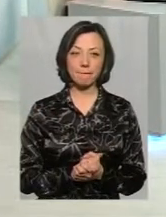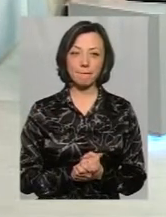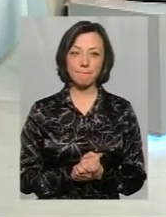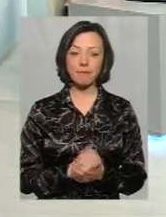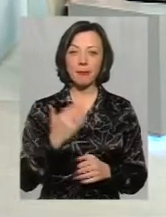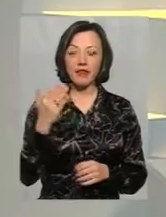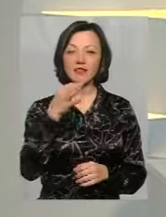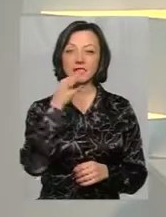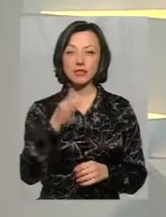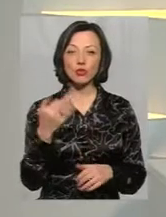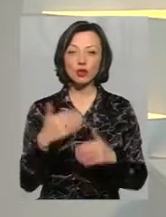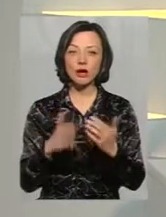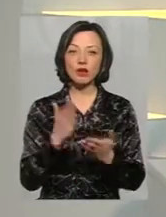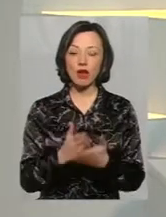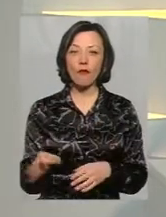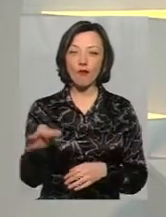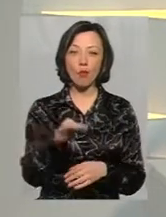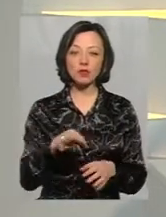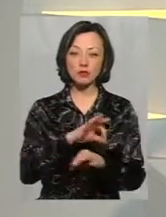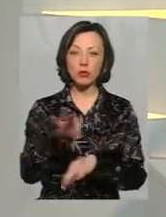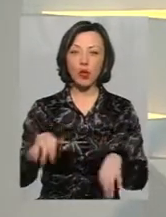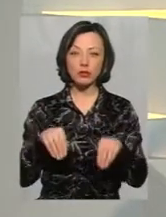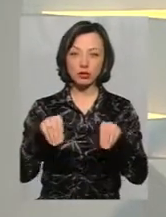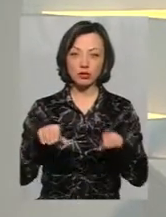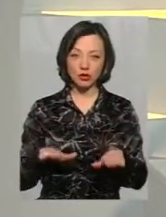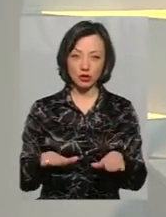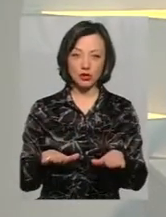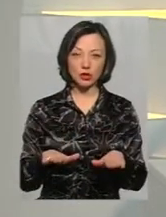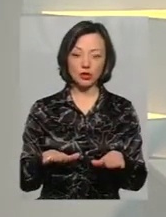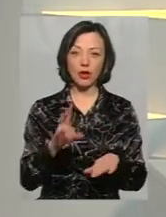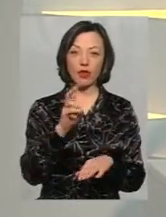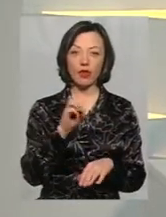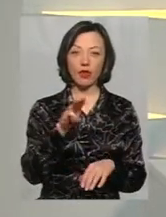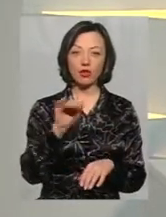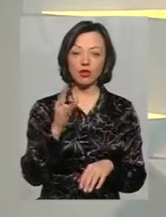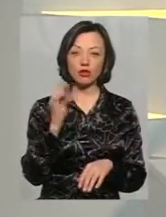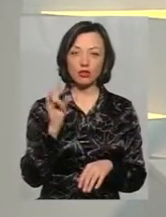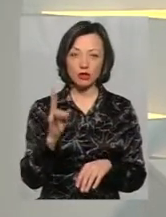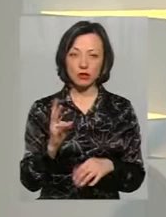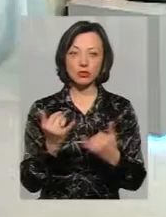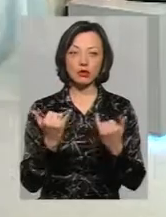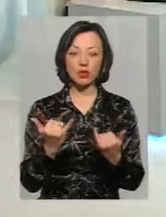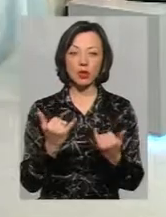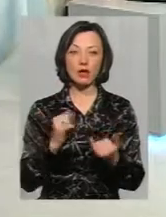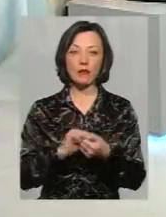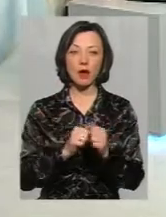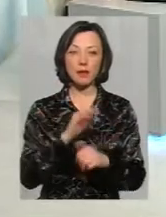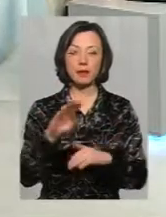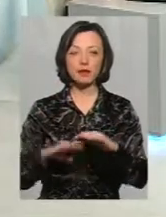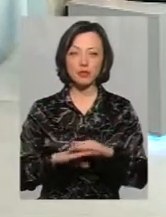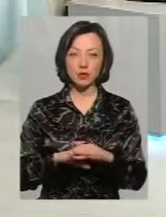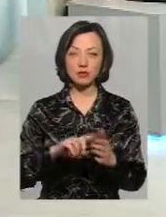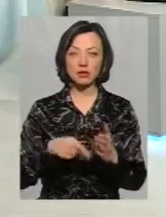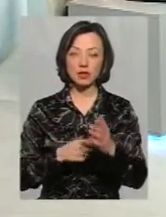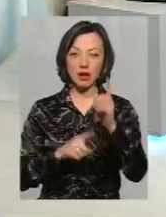сказали про те, що вже є в нашій області рішення. Сьогодні в Кам'янець-Подільському міська рада прийняла вивішення. Так, ось в